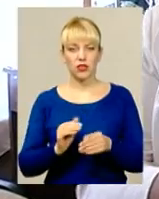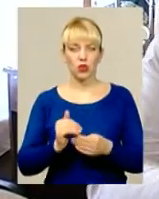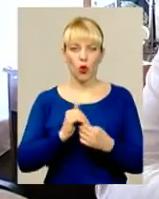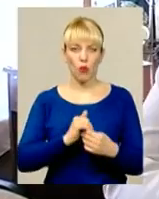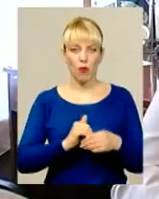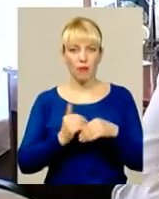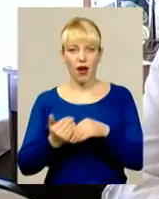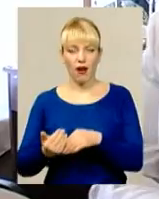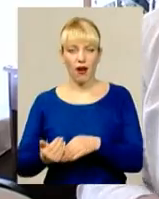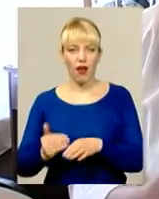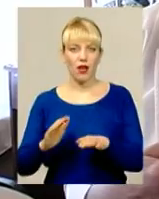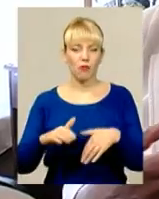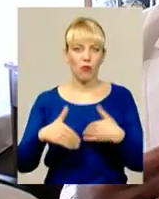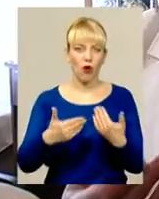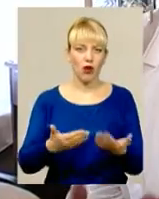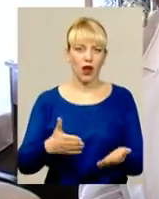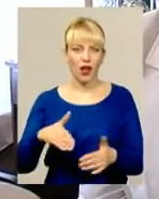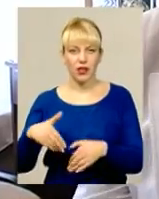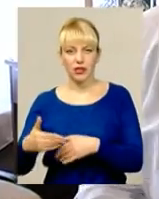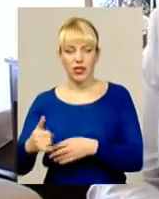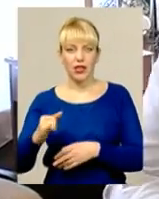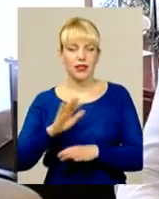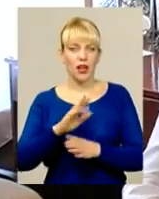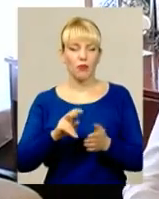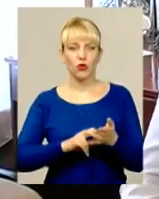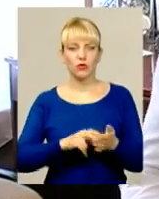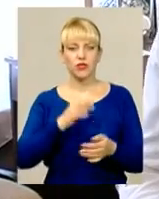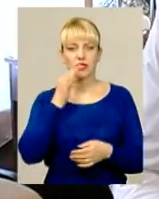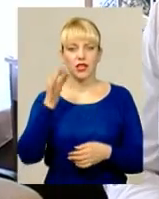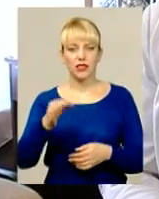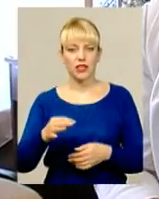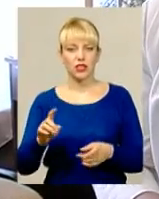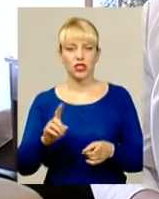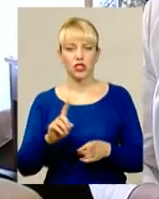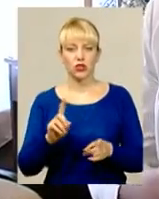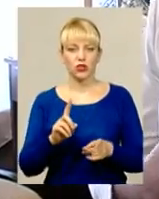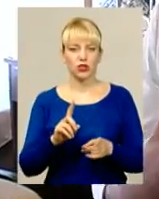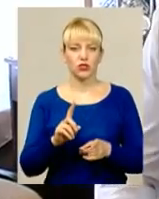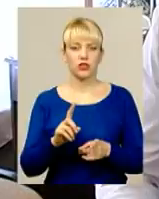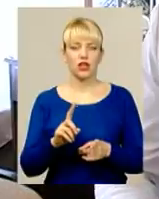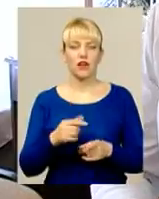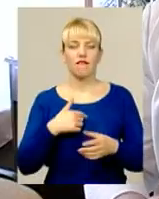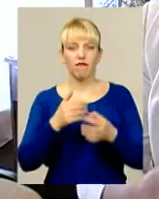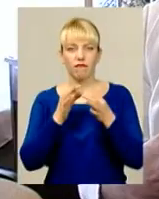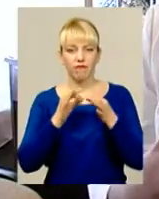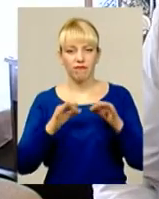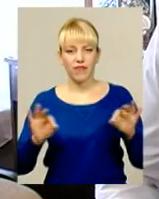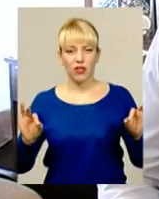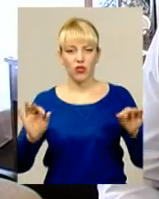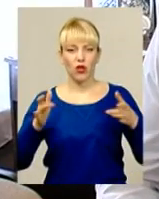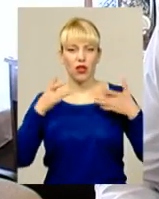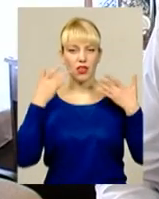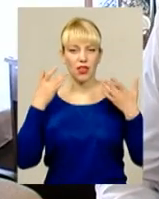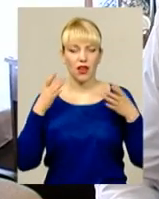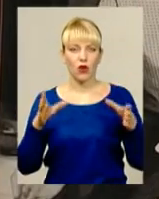і якісь поради даємо, і не боїмося сказати те, що ми думаємо один про одного. Вільно, легко